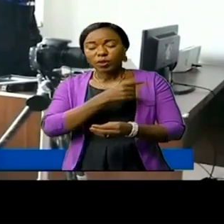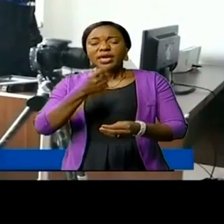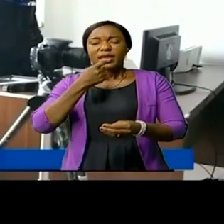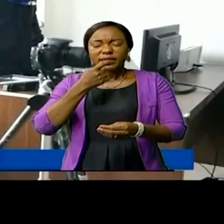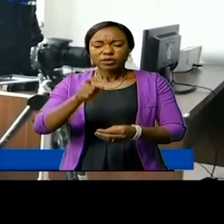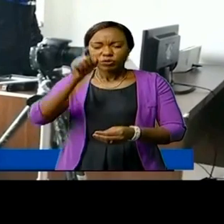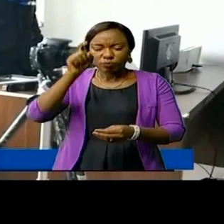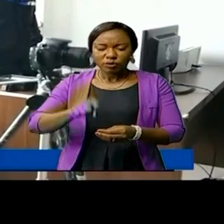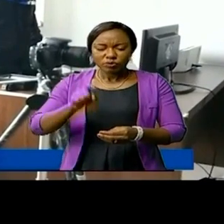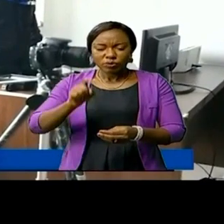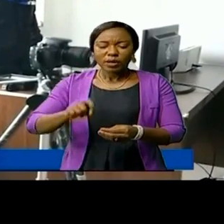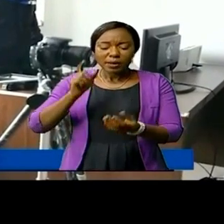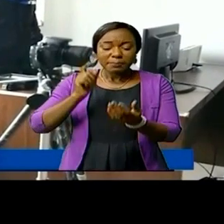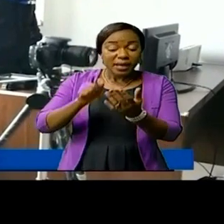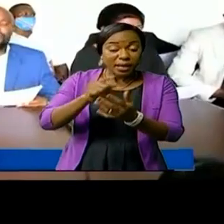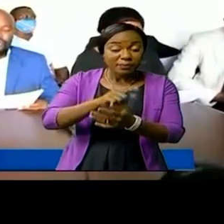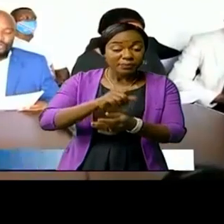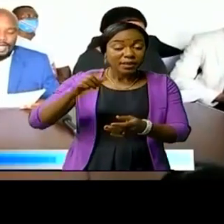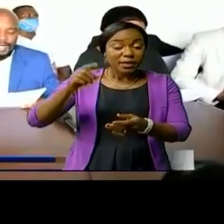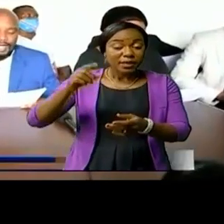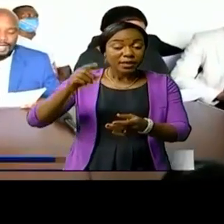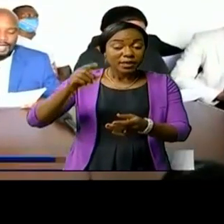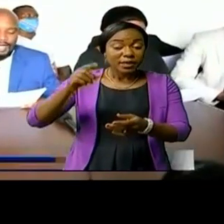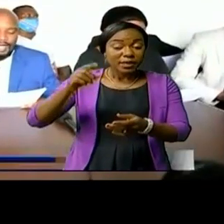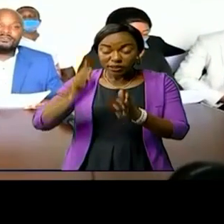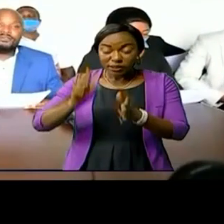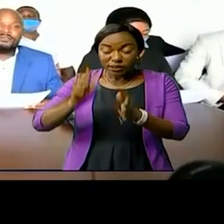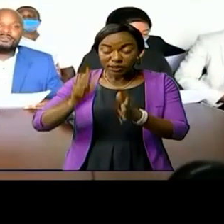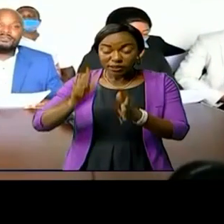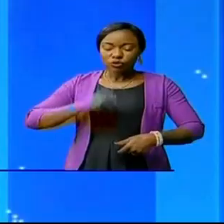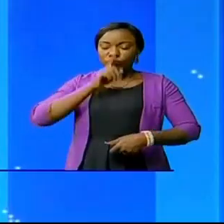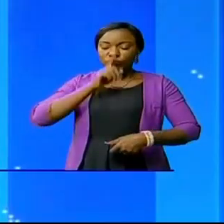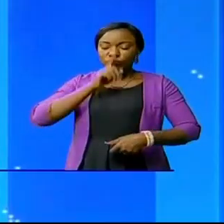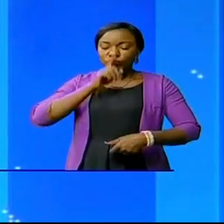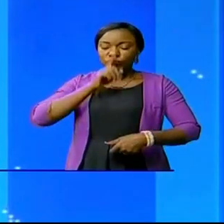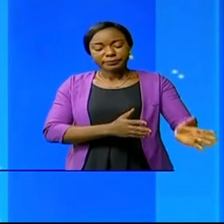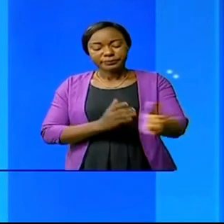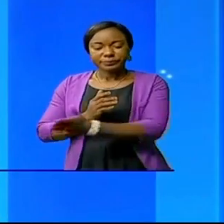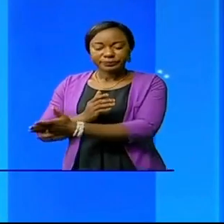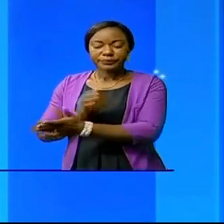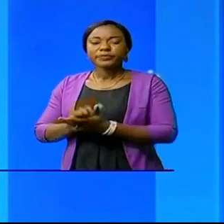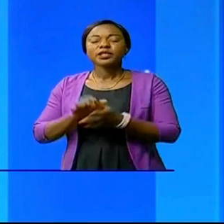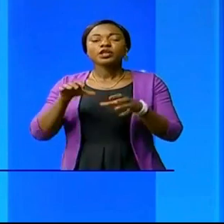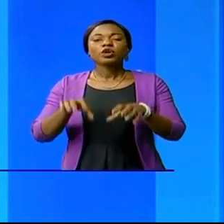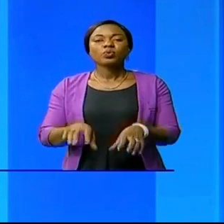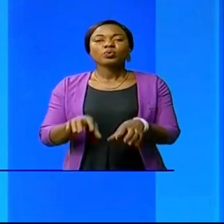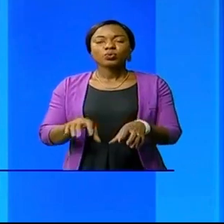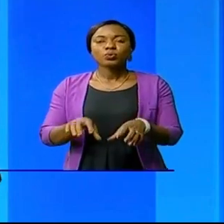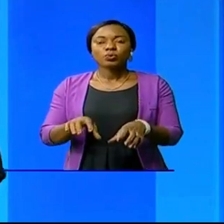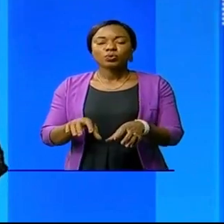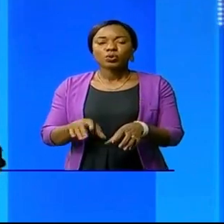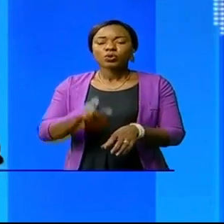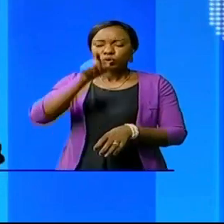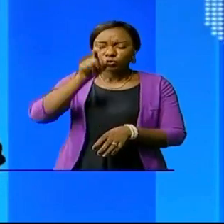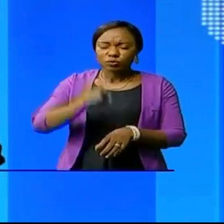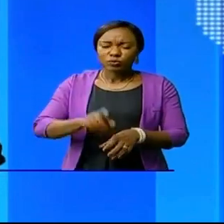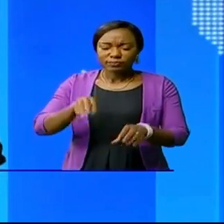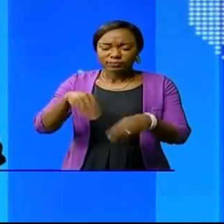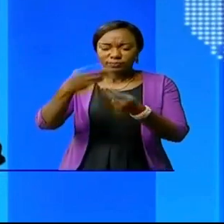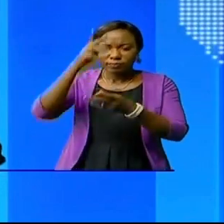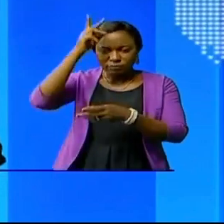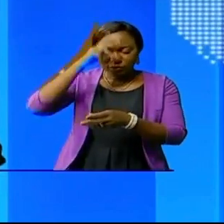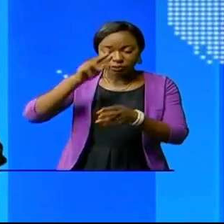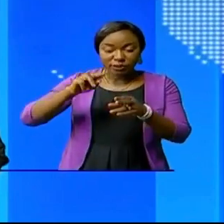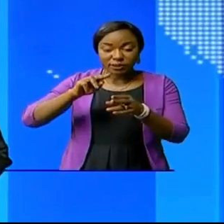la prise en compte de cette couche sociale de la population. La RDC doit être dotée d'une politique